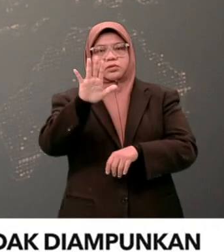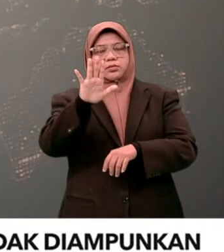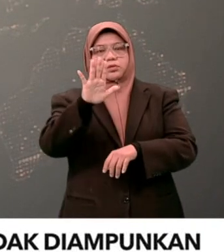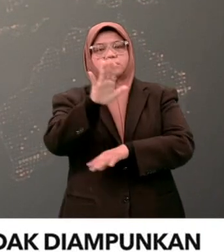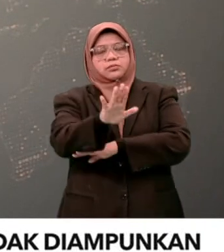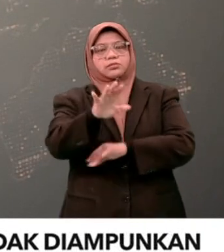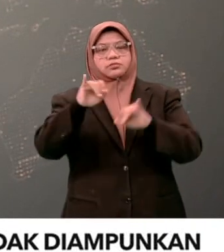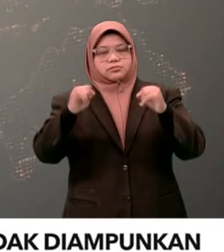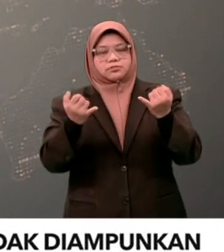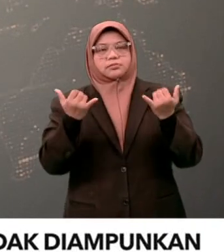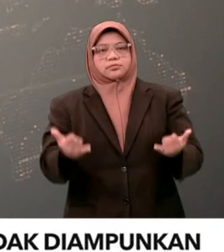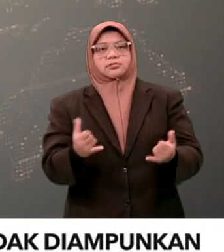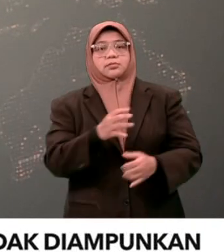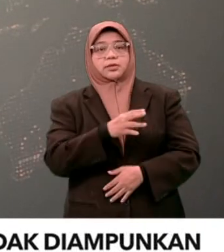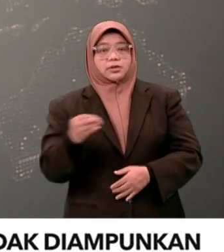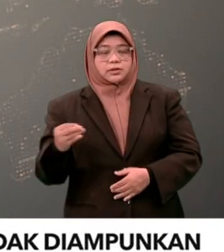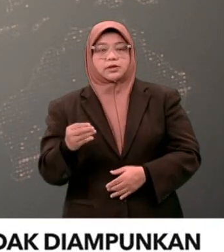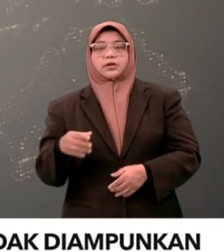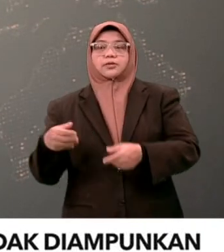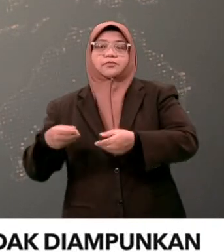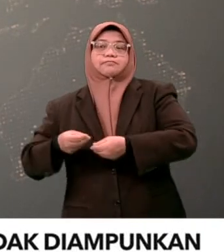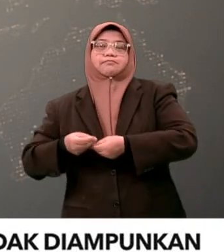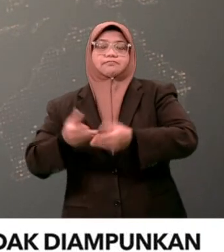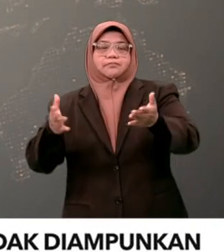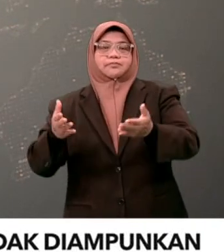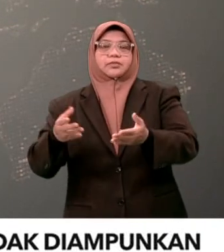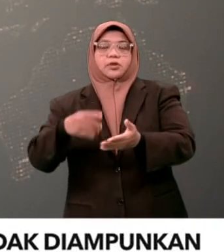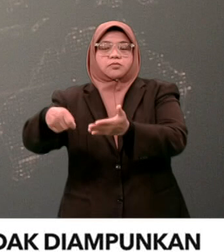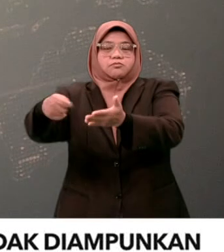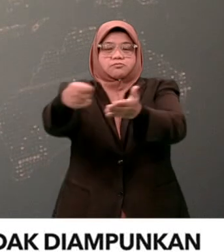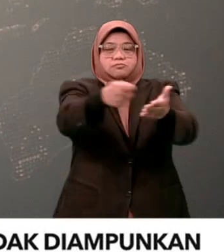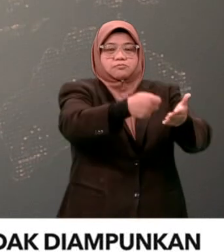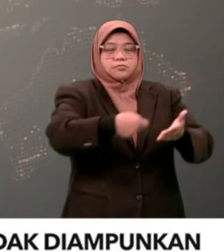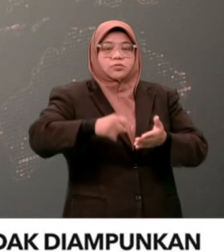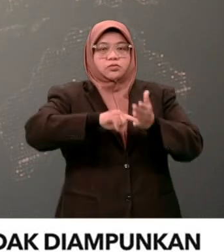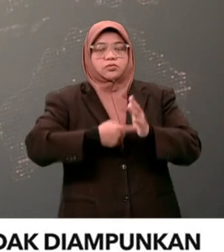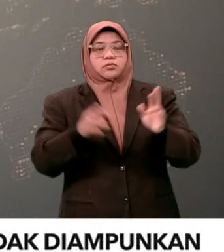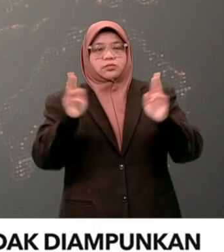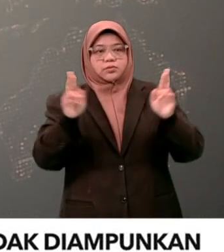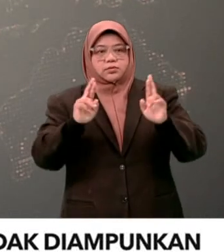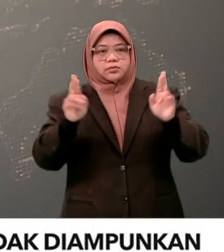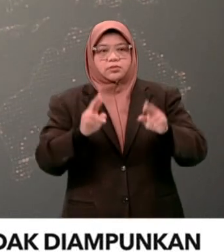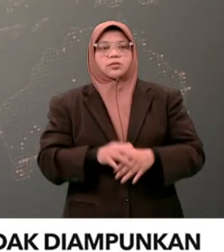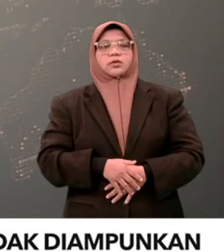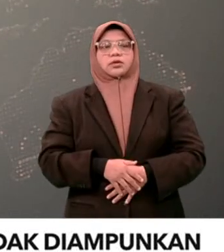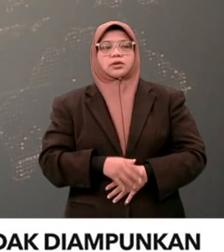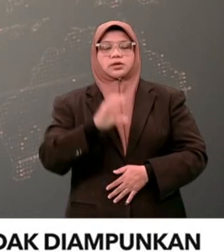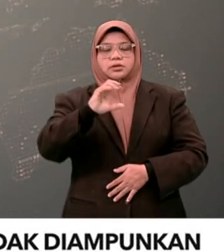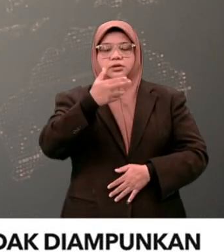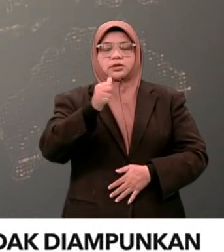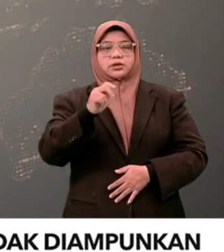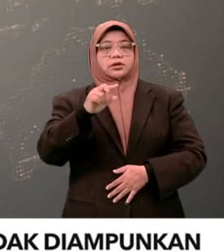Petisyen yang digerakkan sejak Rabu disiarkan menerusi change.org itu meningkat